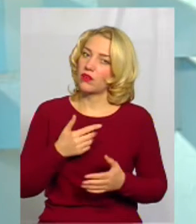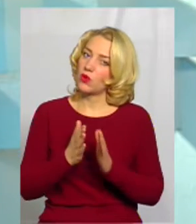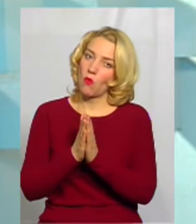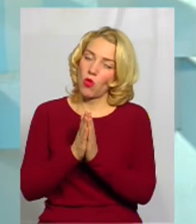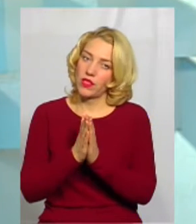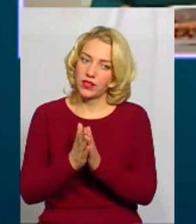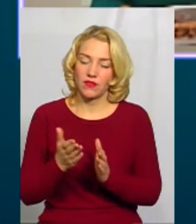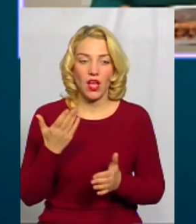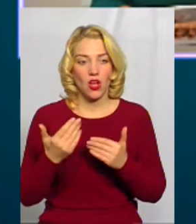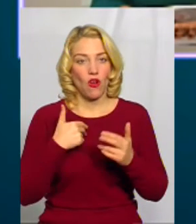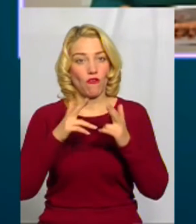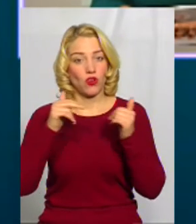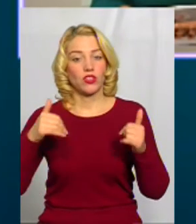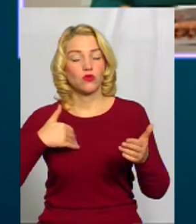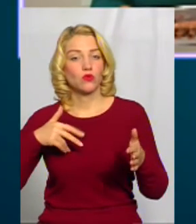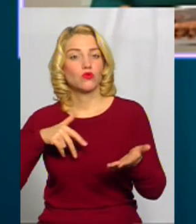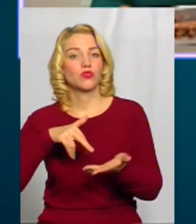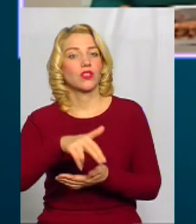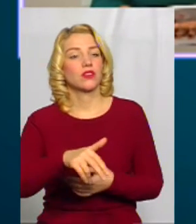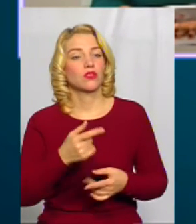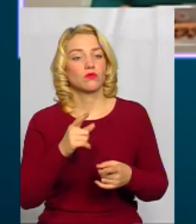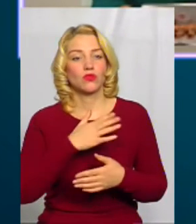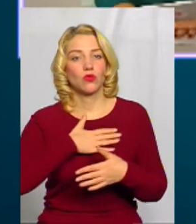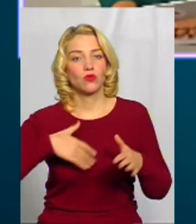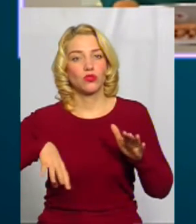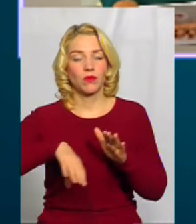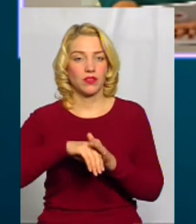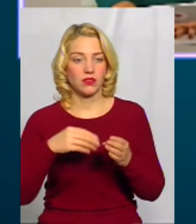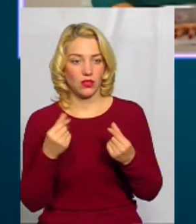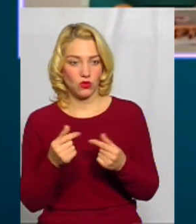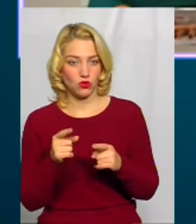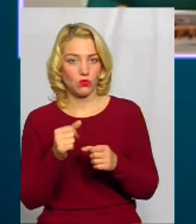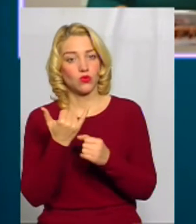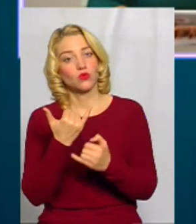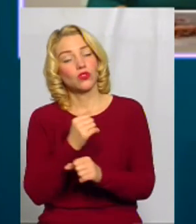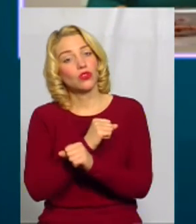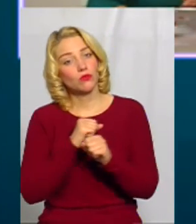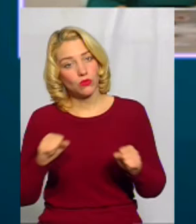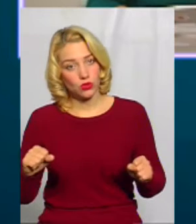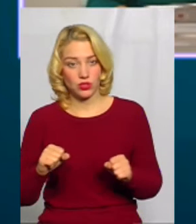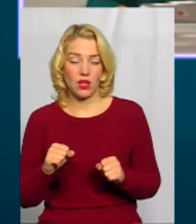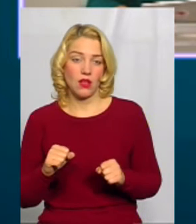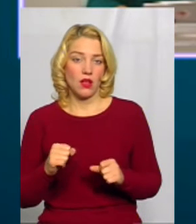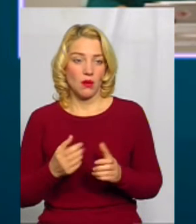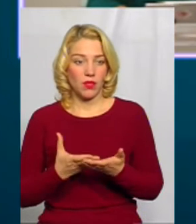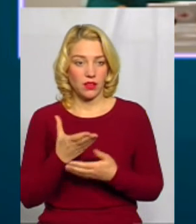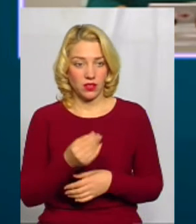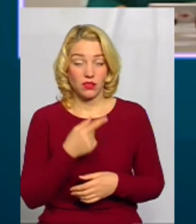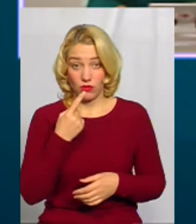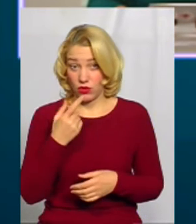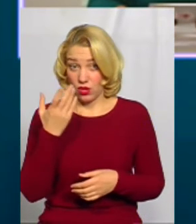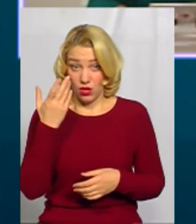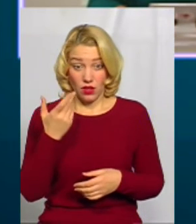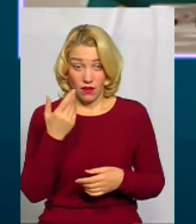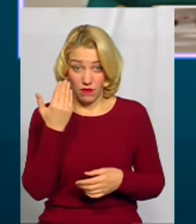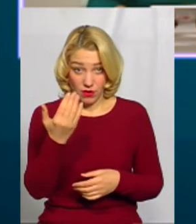хочуть прийти в фортецю, не заплатити гроші, бо їм сьогодні не можна платити гроші. Ну, ми їм говоримо, що приходьте завтра, коли вам можна платити.